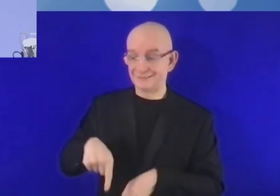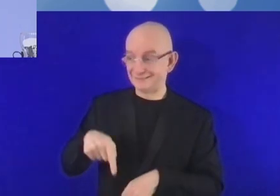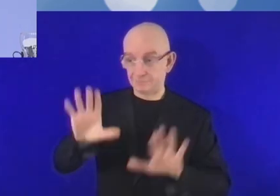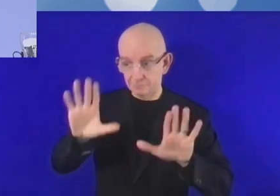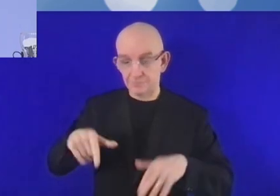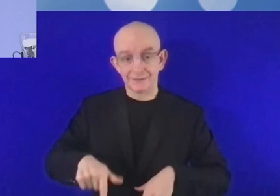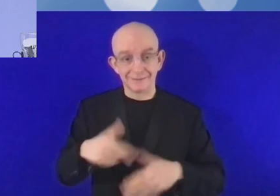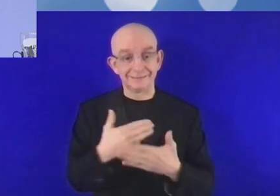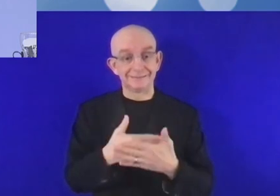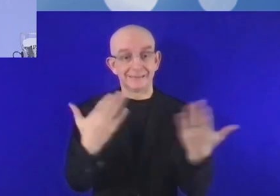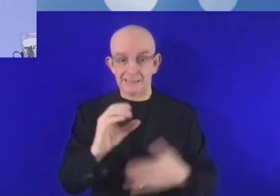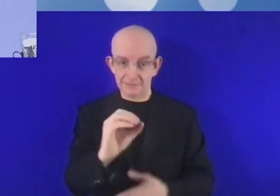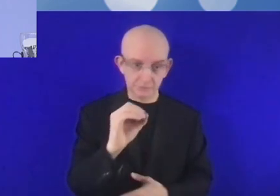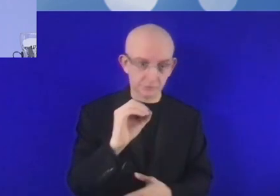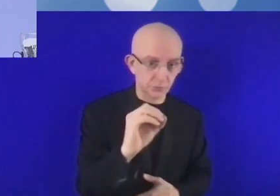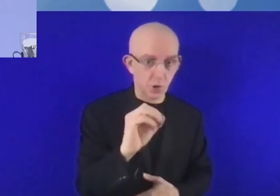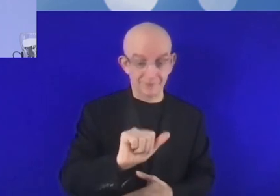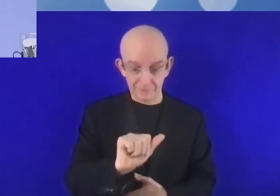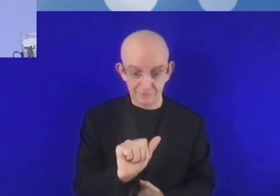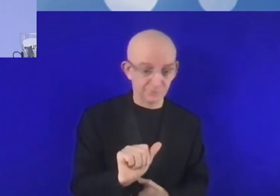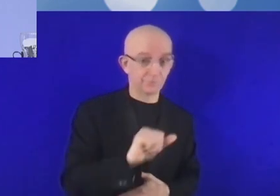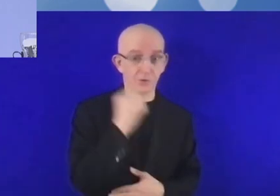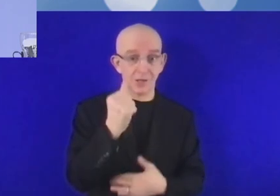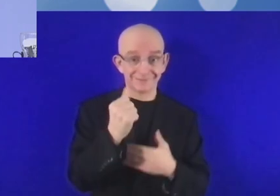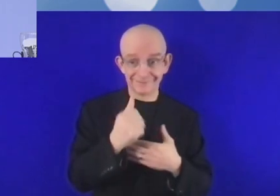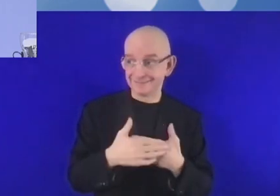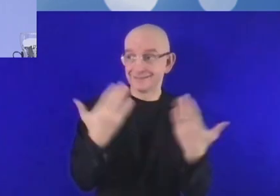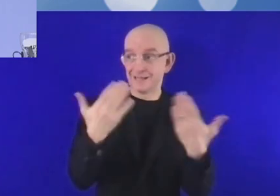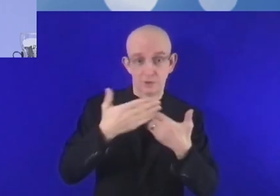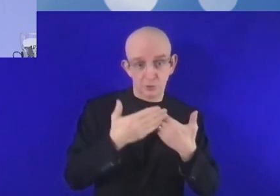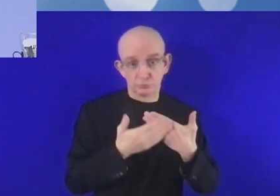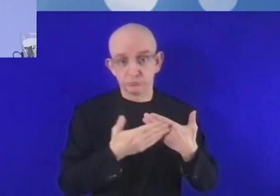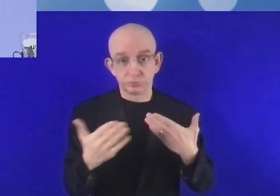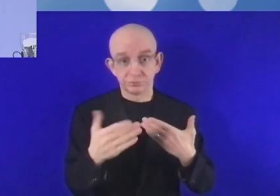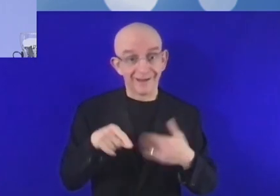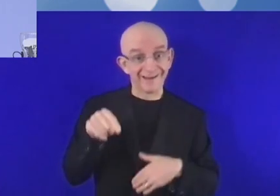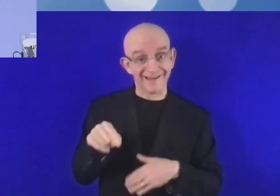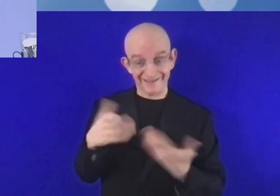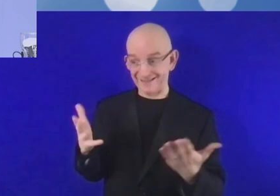plus courageux, qu'ils se sentent plus à l'aise